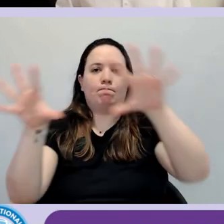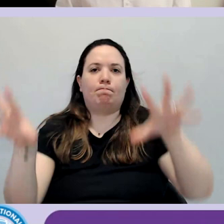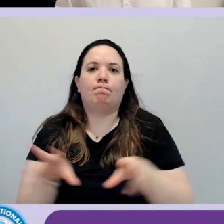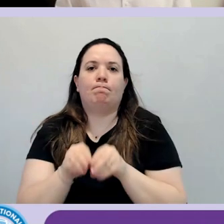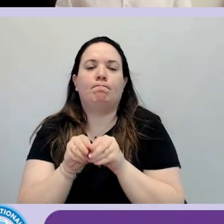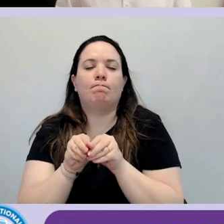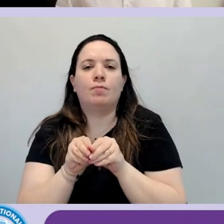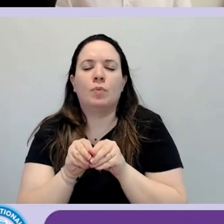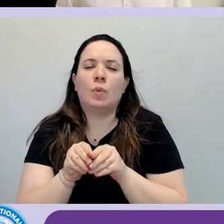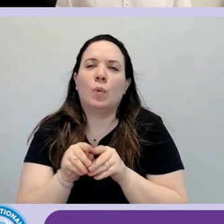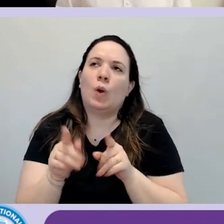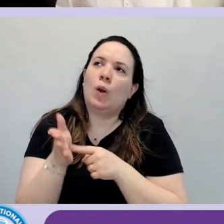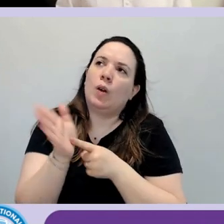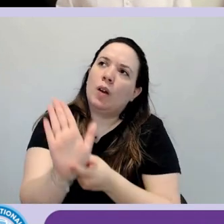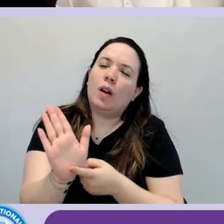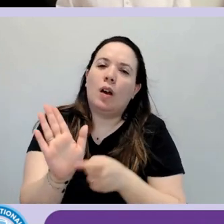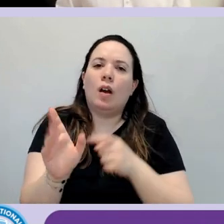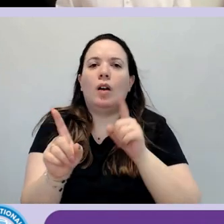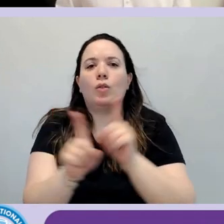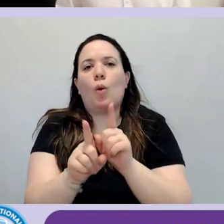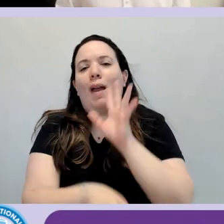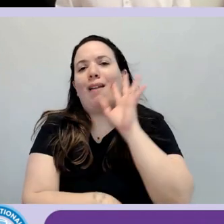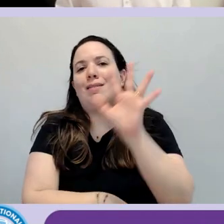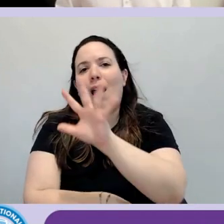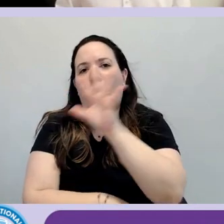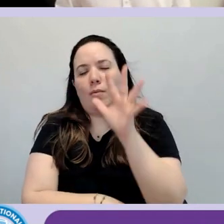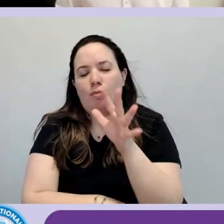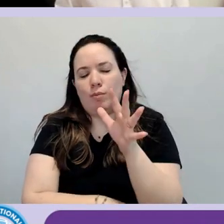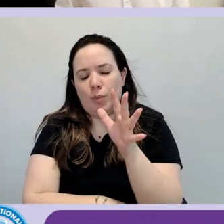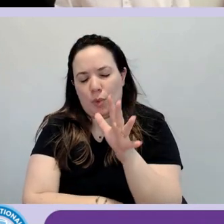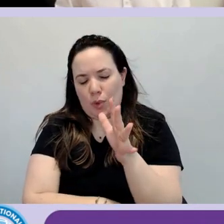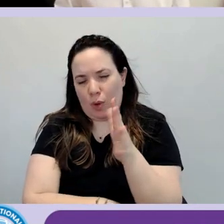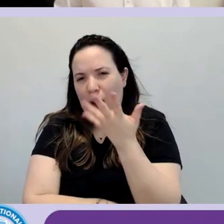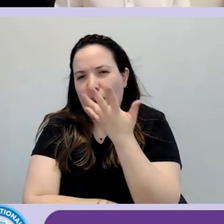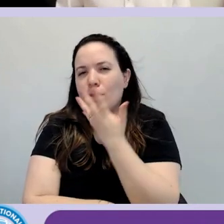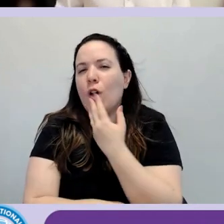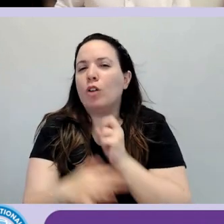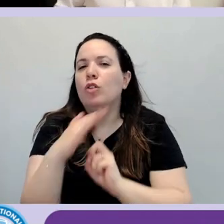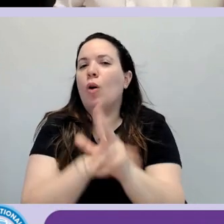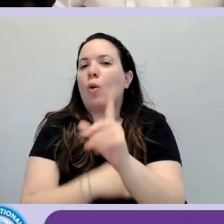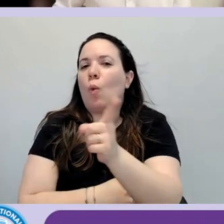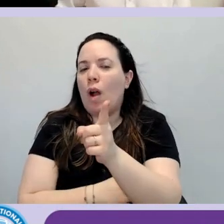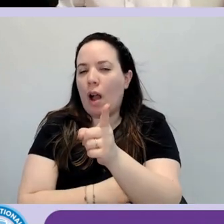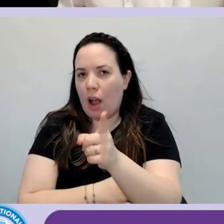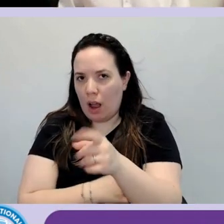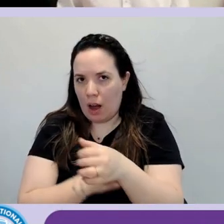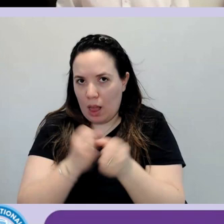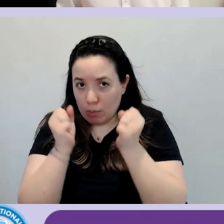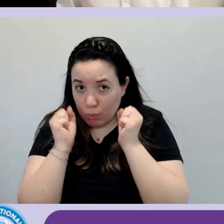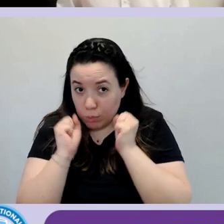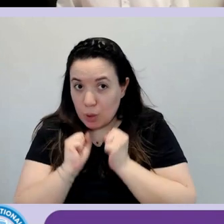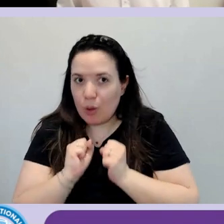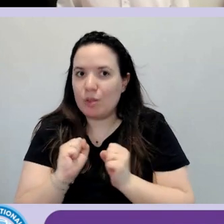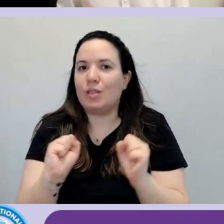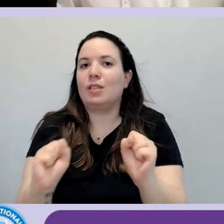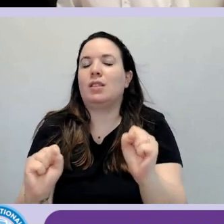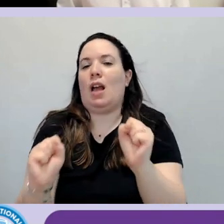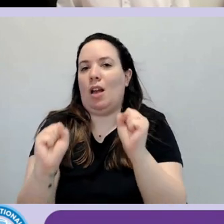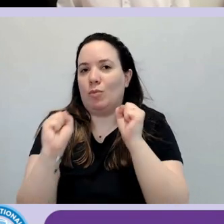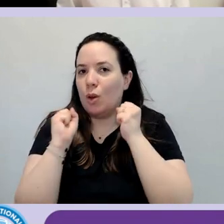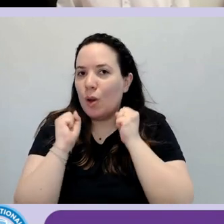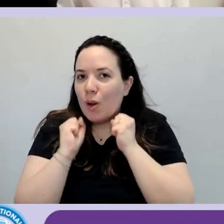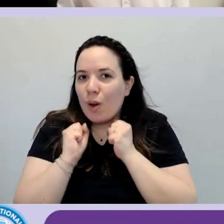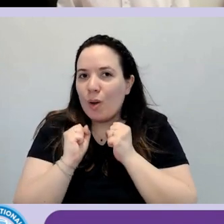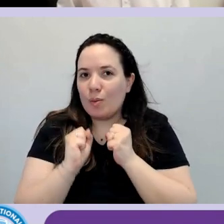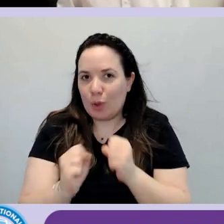solo un esempio per dirvi come possiamo andare a integrare all'interno